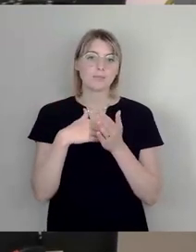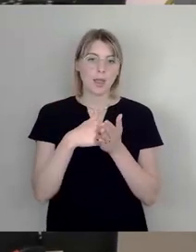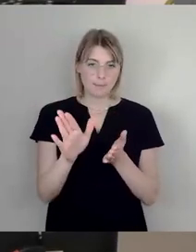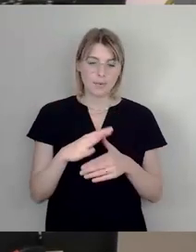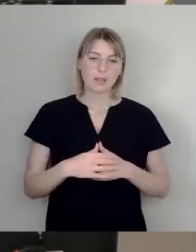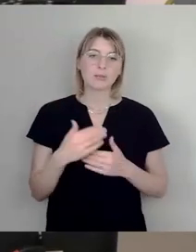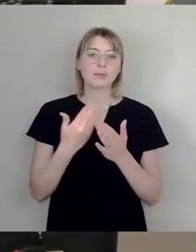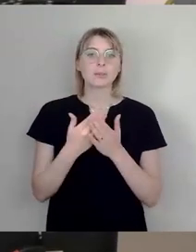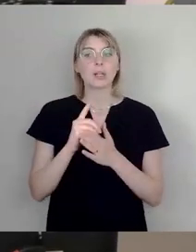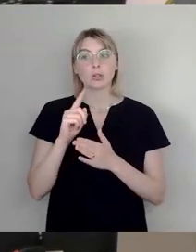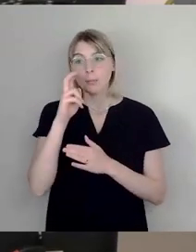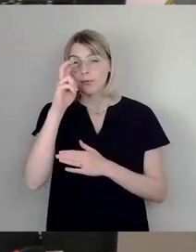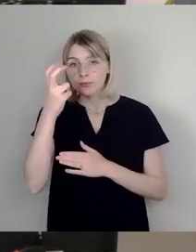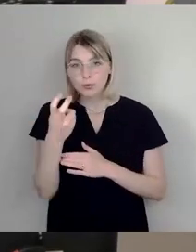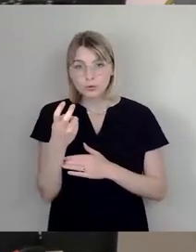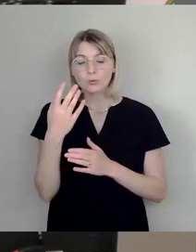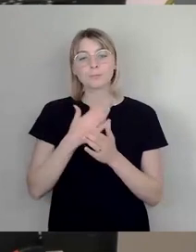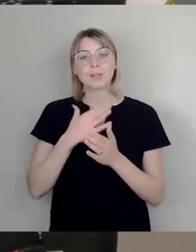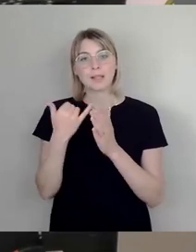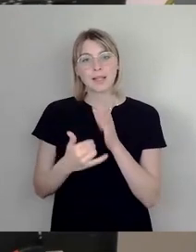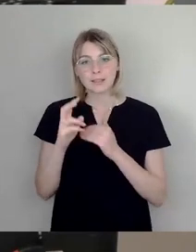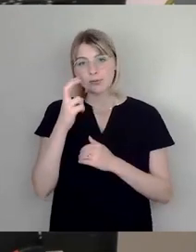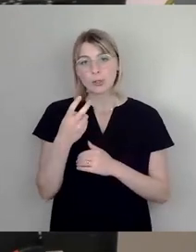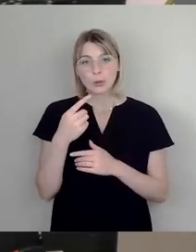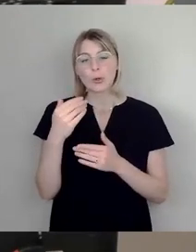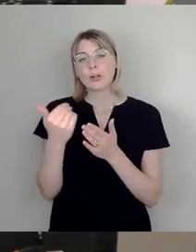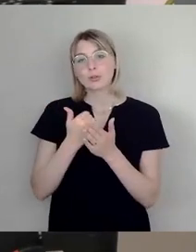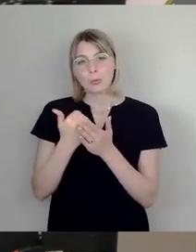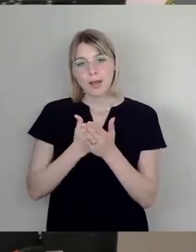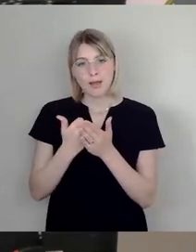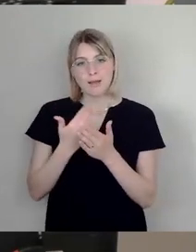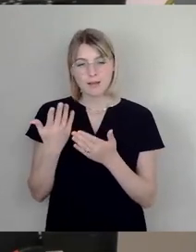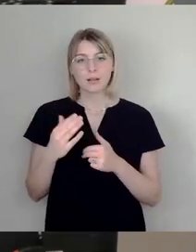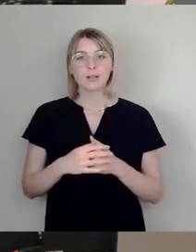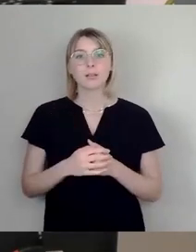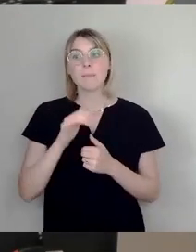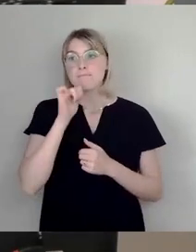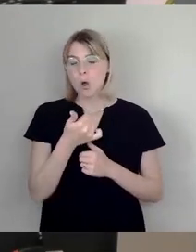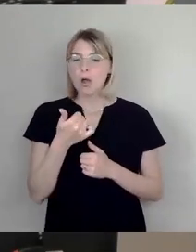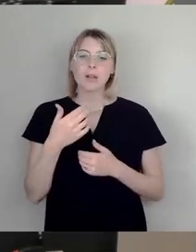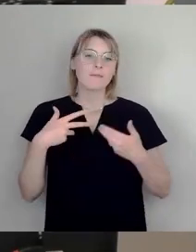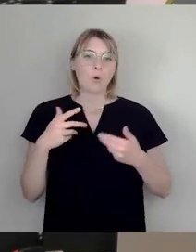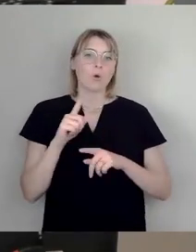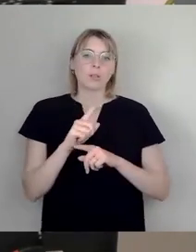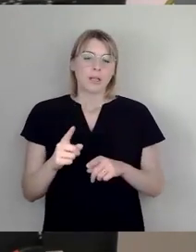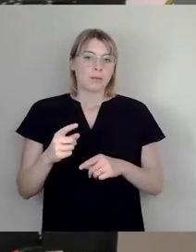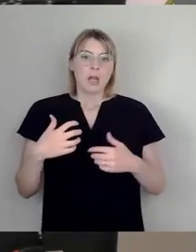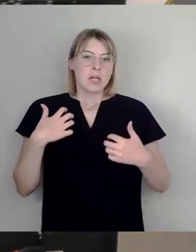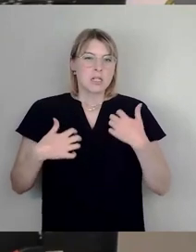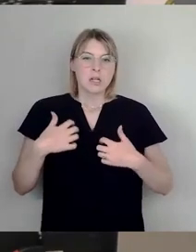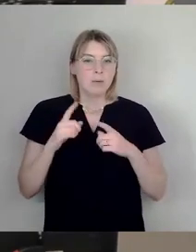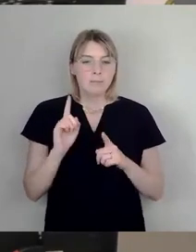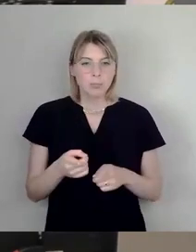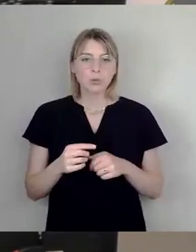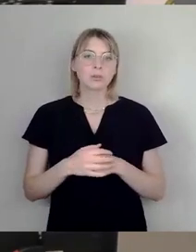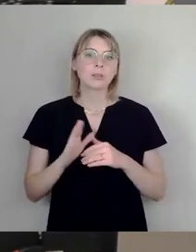Versuch, Personalressourcen und Kosten einzusparen. Ab morgen bin ich froh darüber, dass ich mich nicht mehr darüber aufregen muss, dass es hier nichts gibt, für das Verwaltung